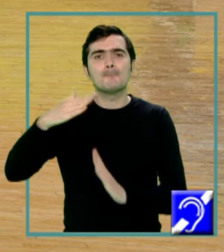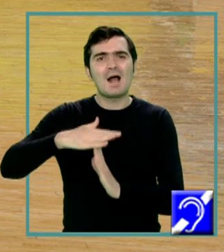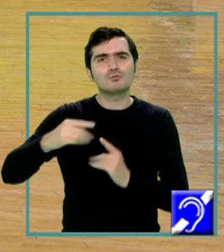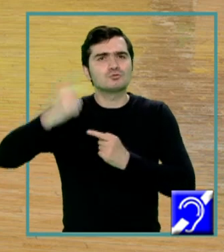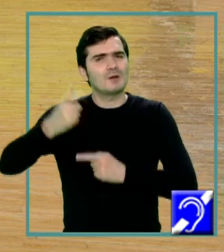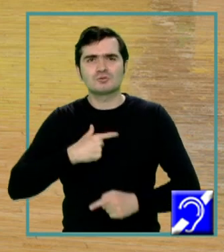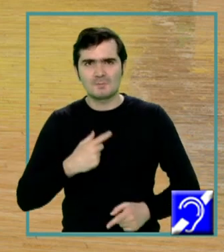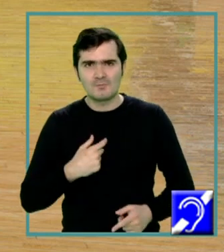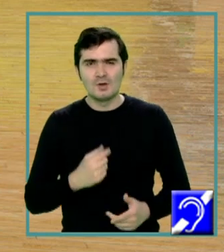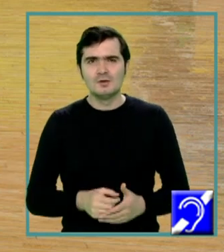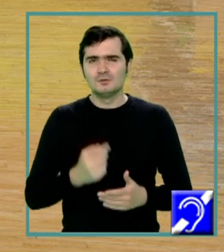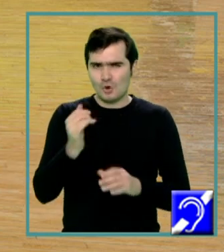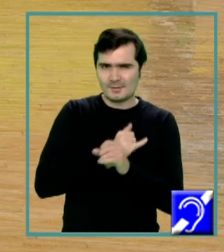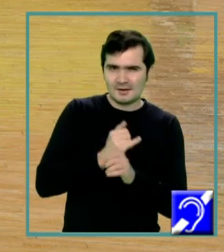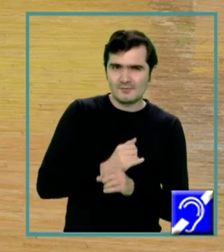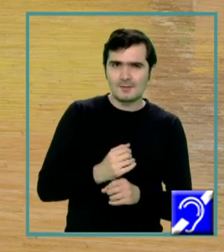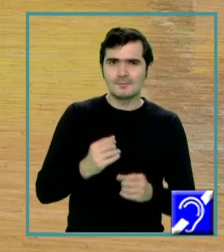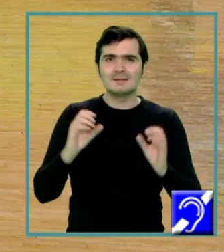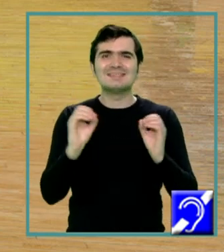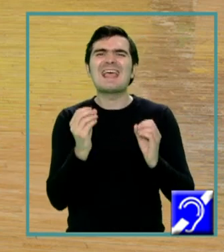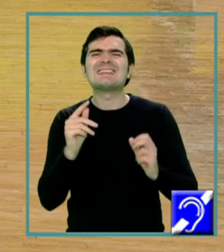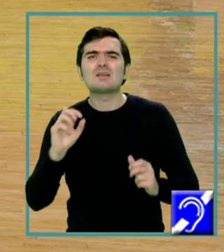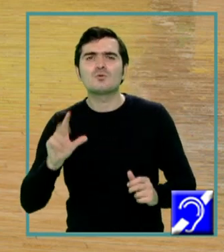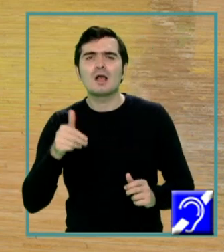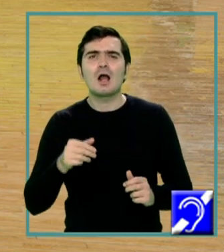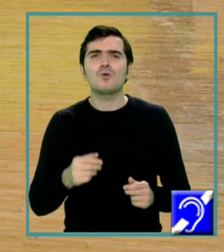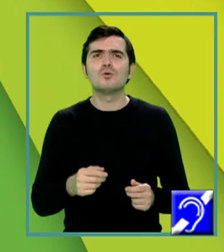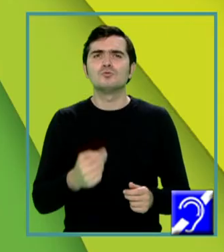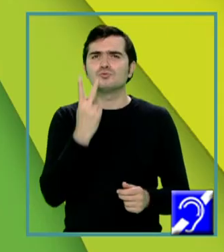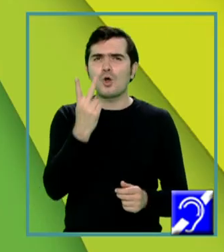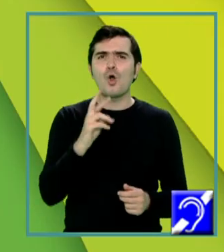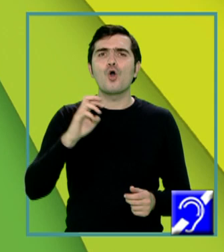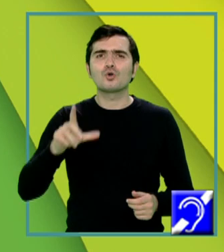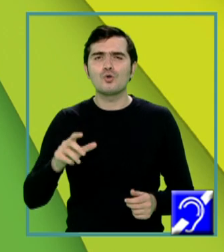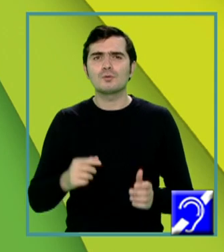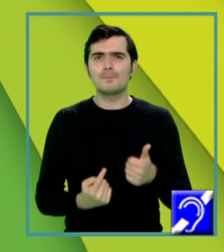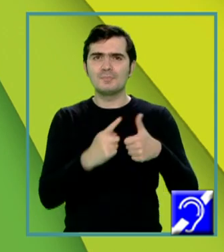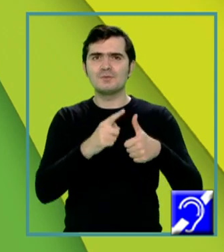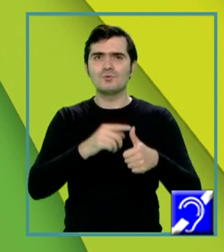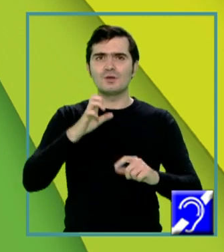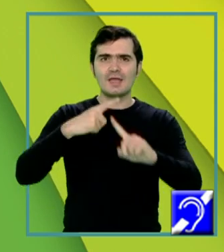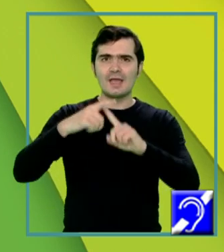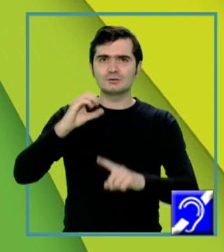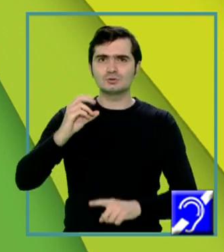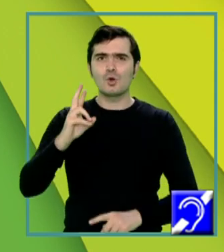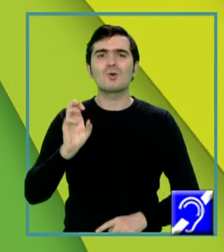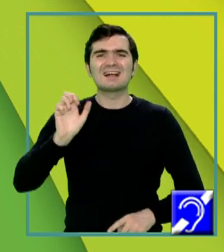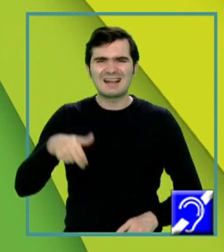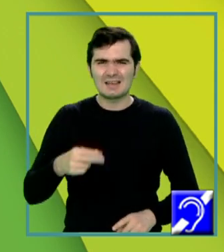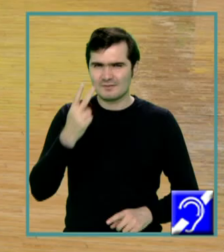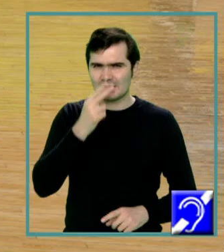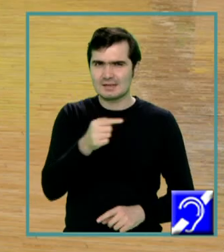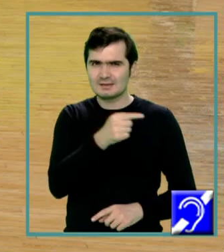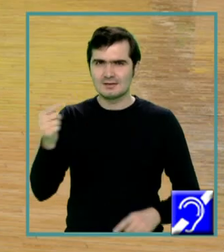că testiculele au, așa cum spuneam, un pic mai devreme, rol exocrin și endocrin. Rolul exocrin, observați pe schemă linia